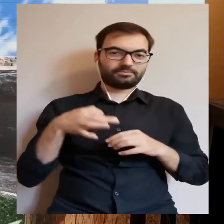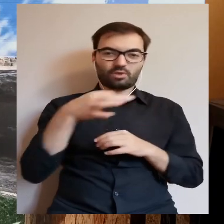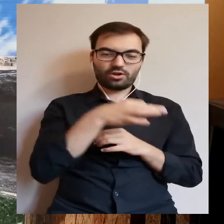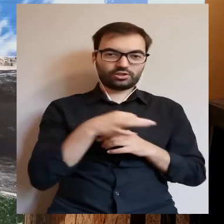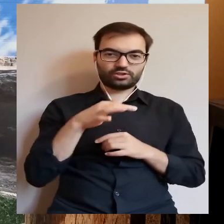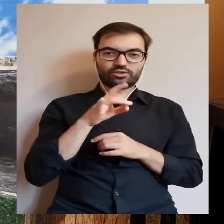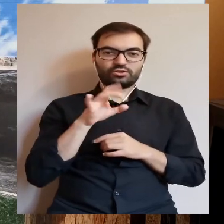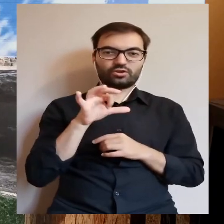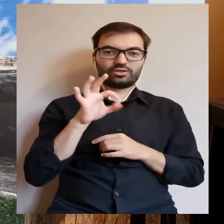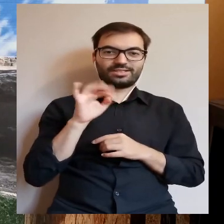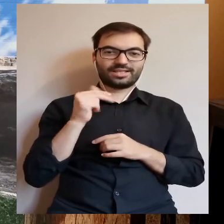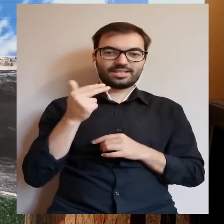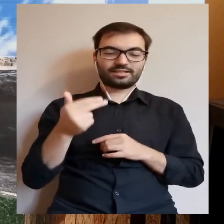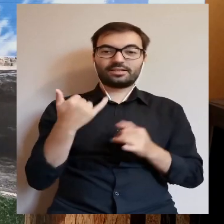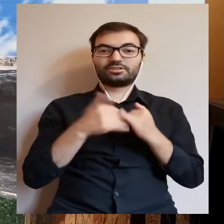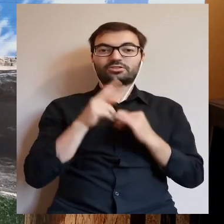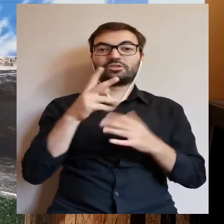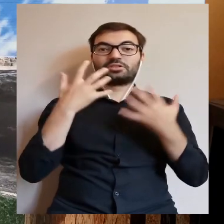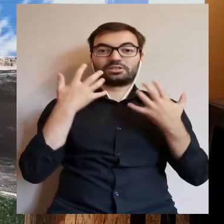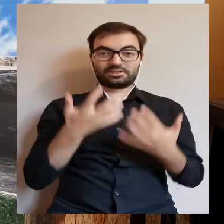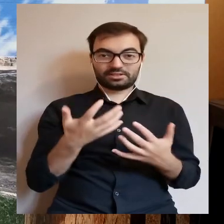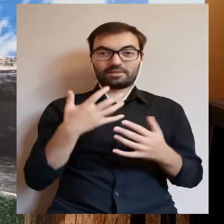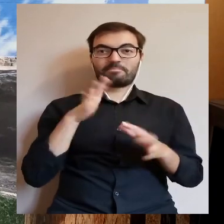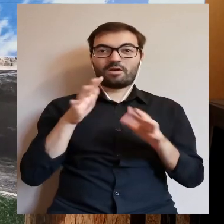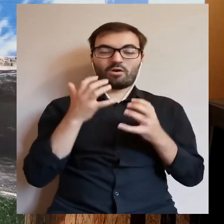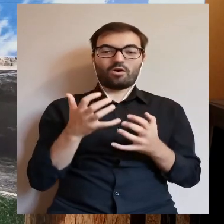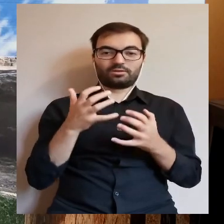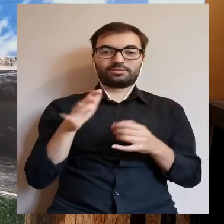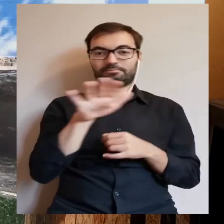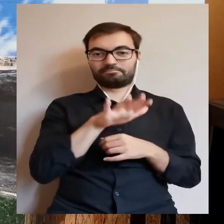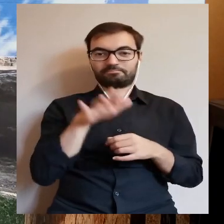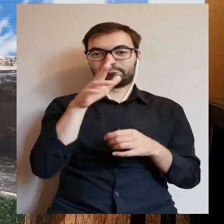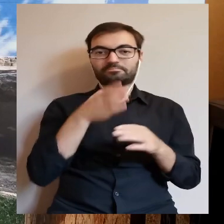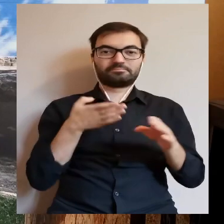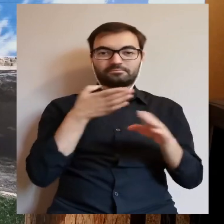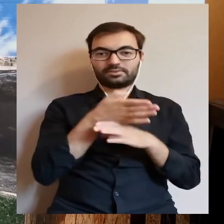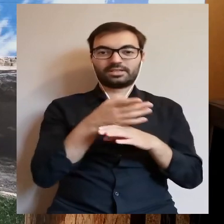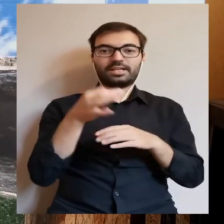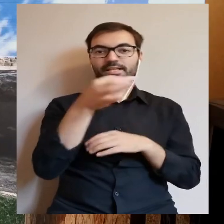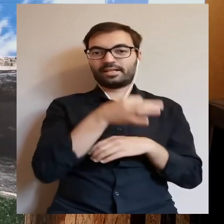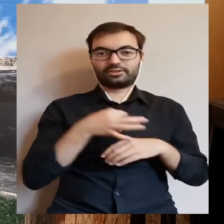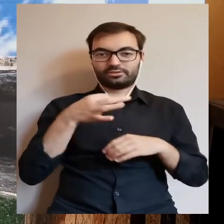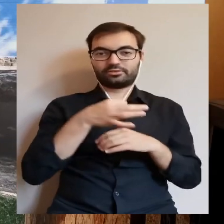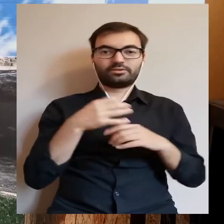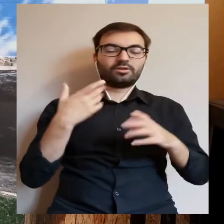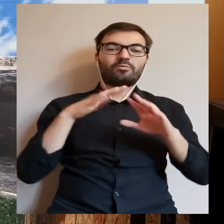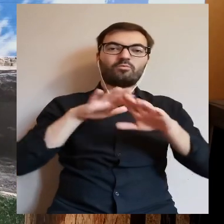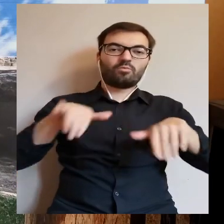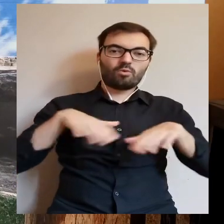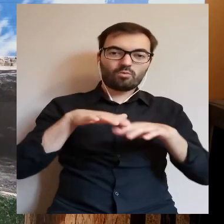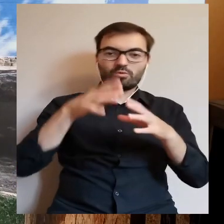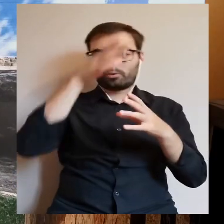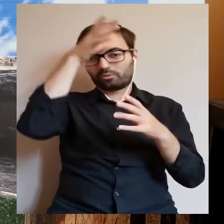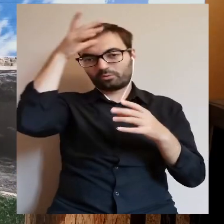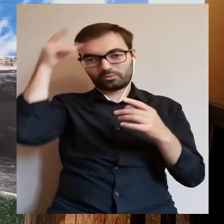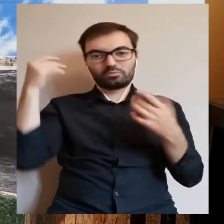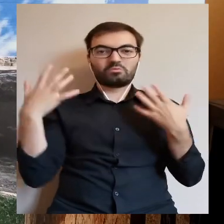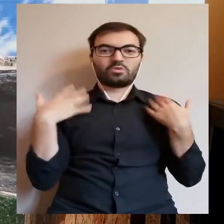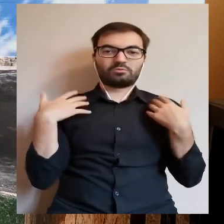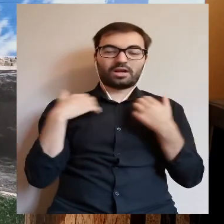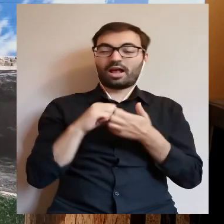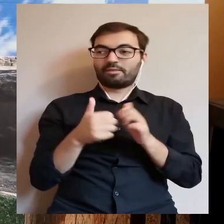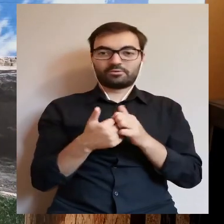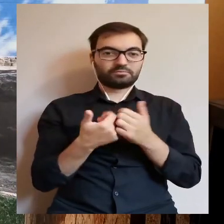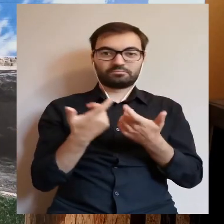Pojezjerze Gostynińskie. I rzeczywiście, jeżeli ktoś ma ochotę z tych okolic wyskoczyć nad jezioro, żeby sobie pokływać, czy żeby